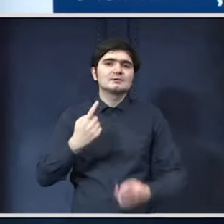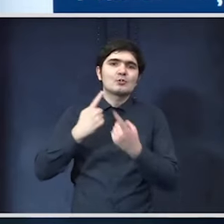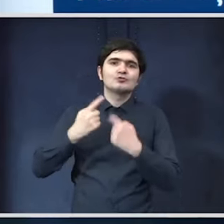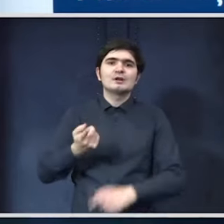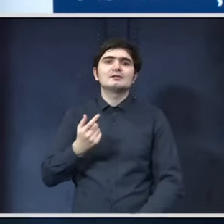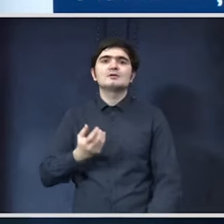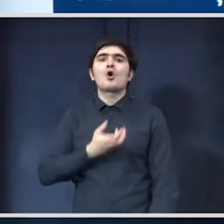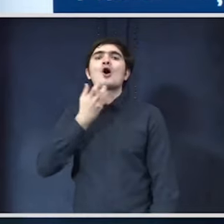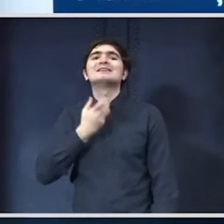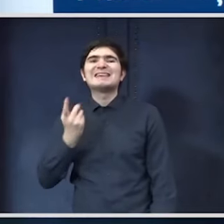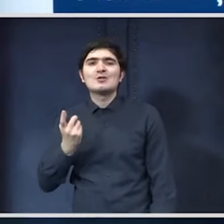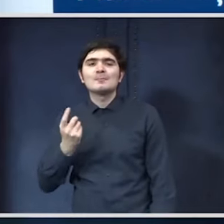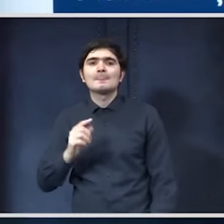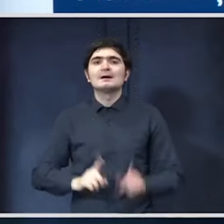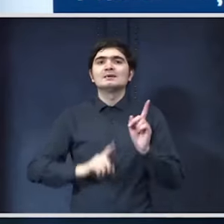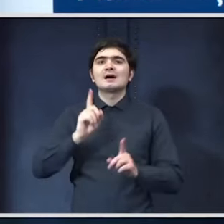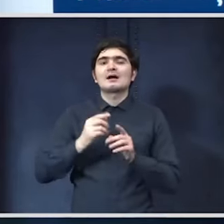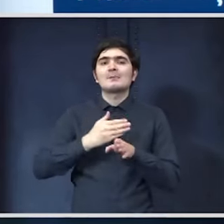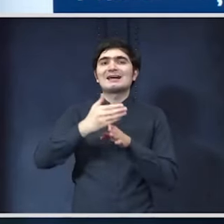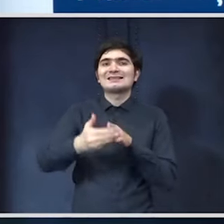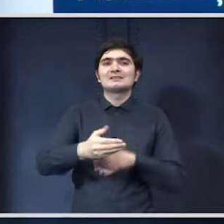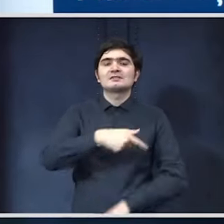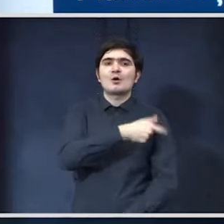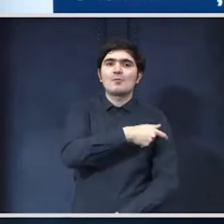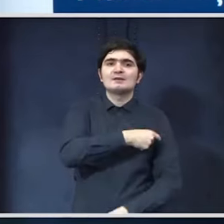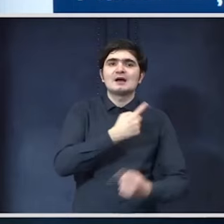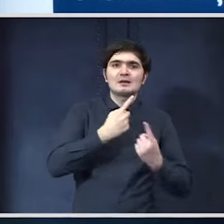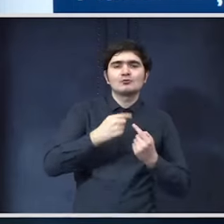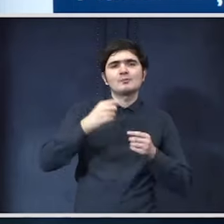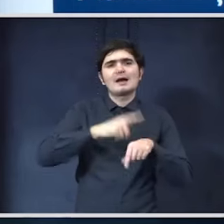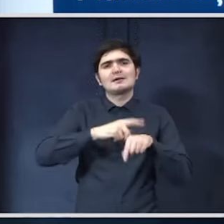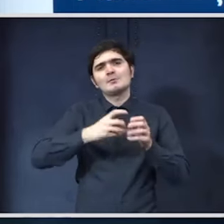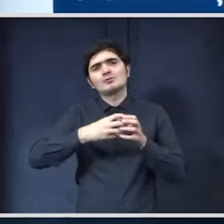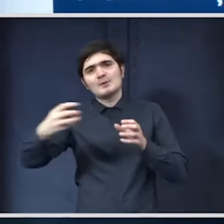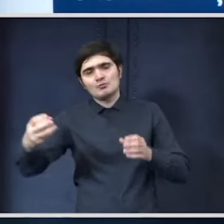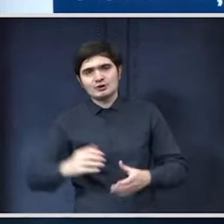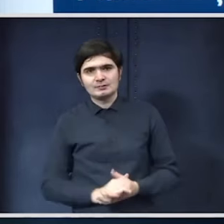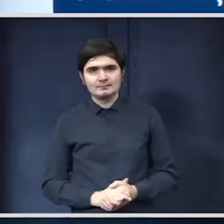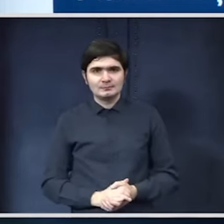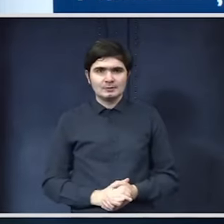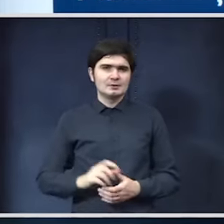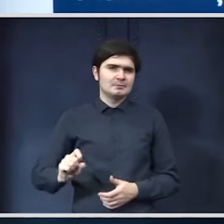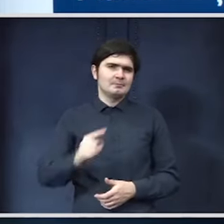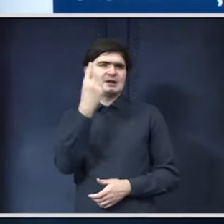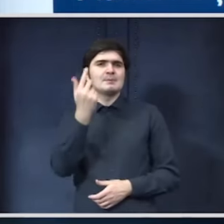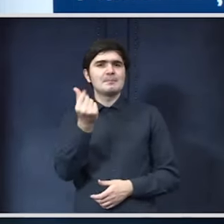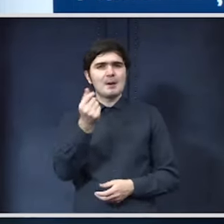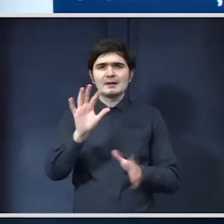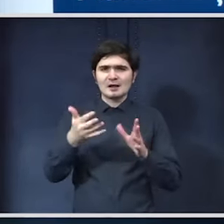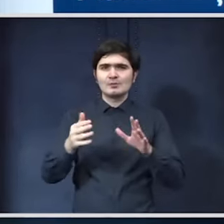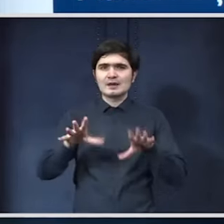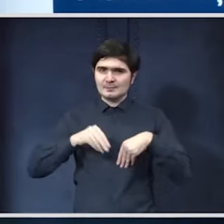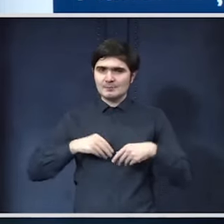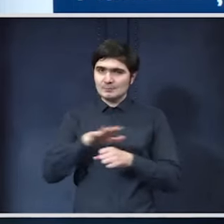consiliu acum dacă se va mai întârzia negociere cu comisia se duce tot termenul mai încolo deci primii bani ar putea intra în